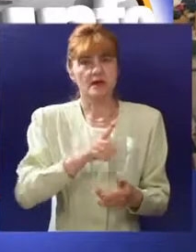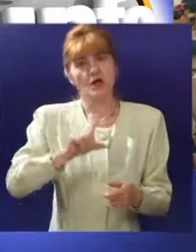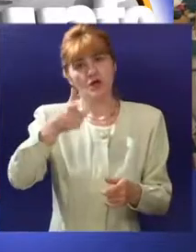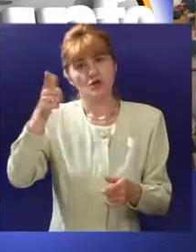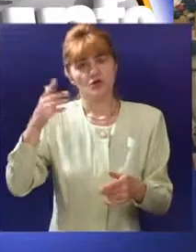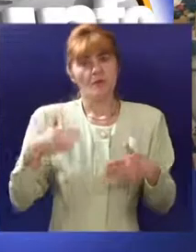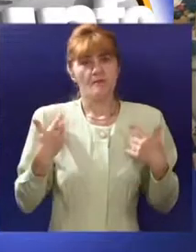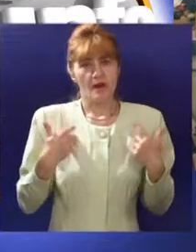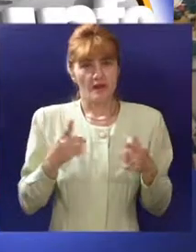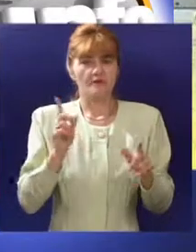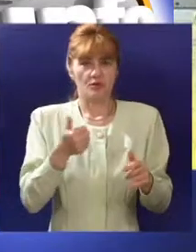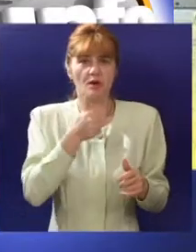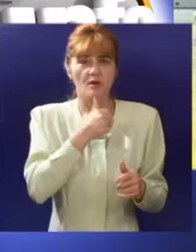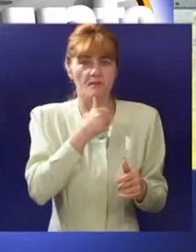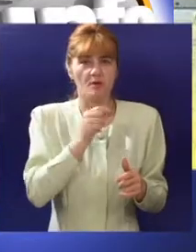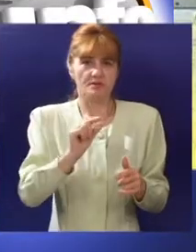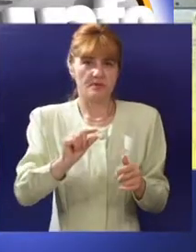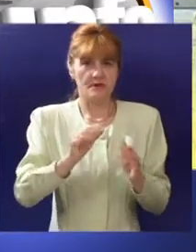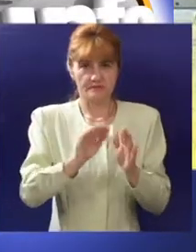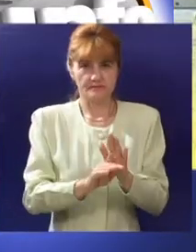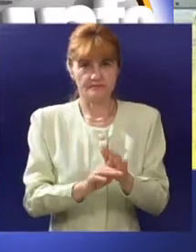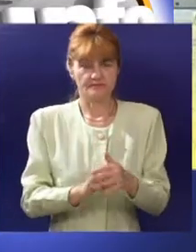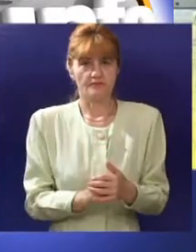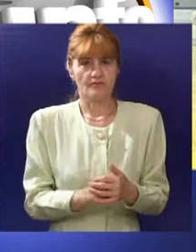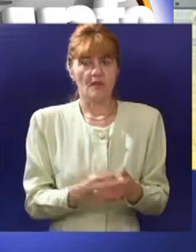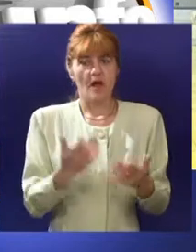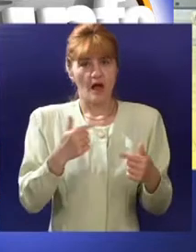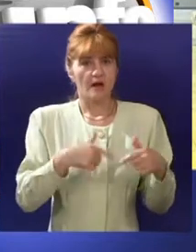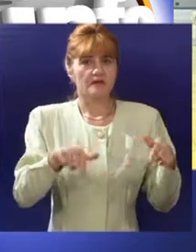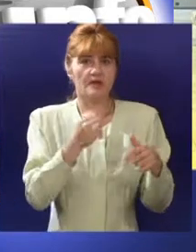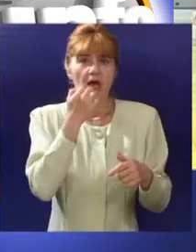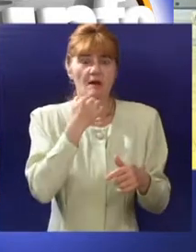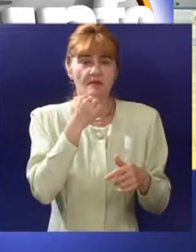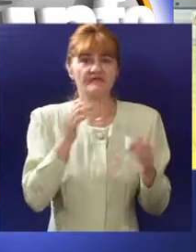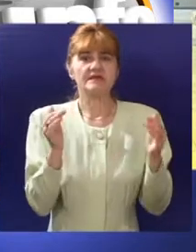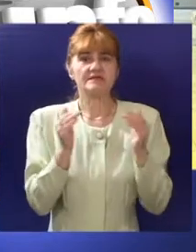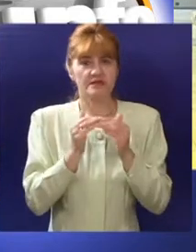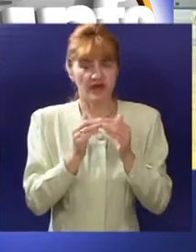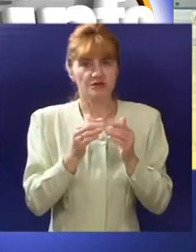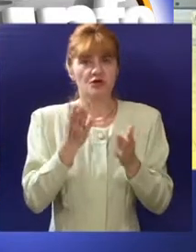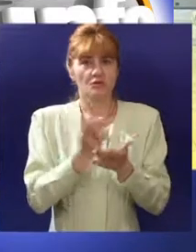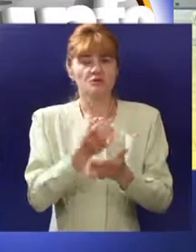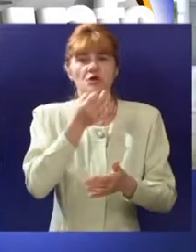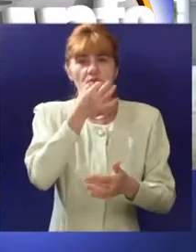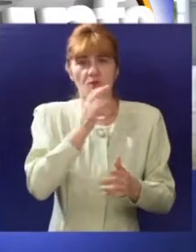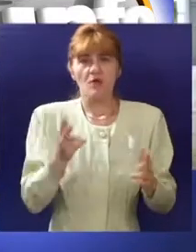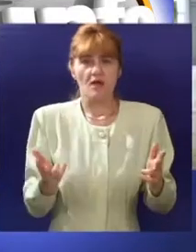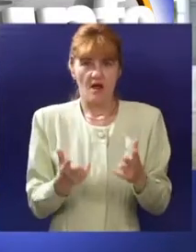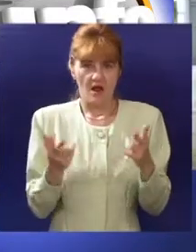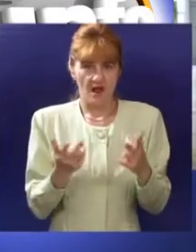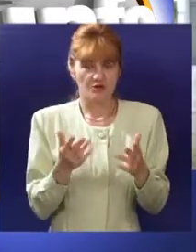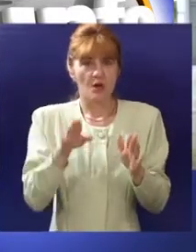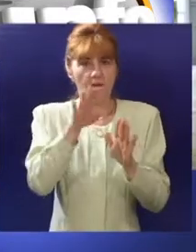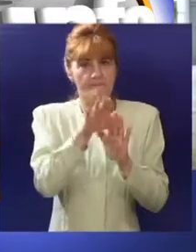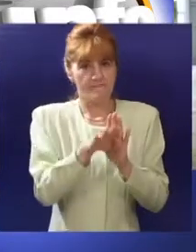dok su za ostale novo zaposlene porezke olakšice delemične. Privrednici se slažu da će ova mera pomoći da se smanji broj onih